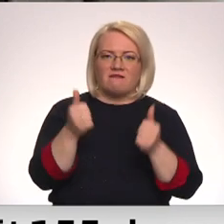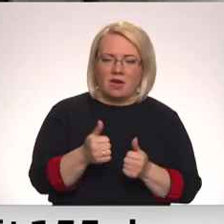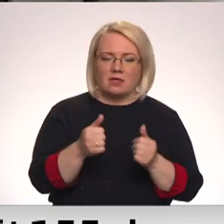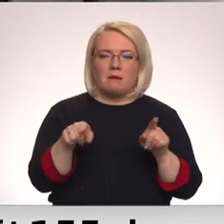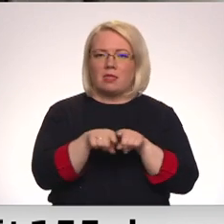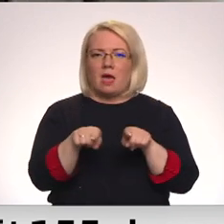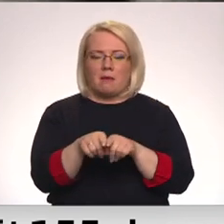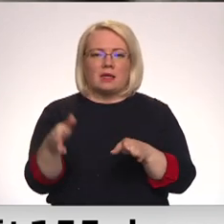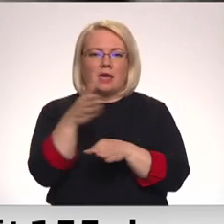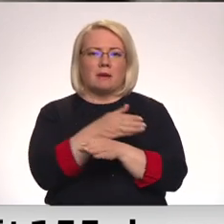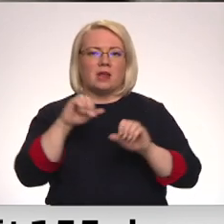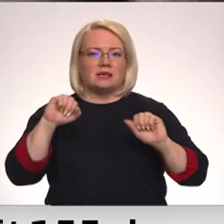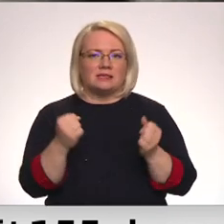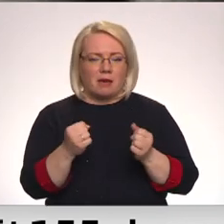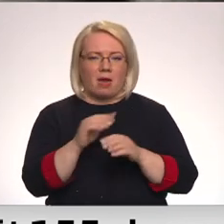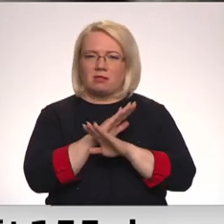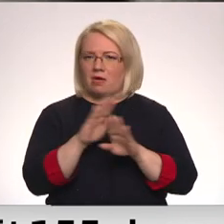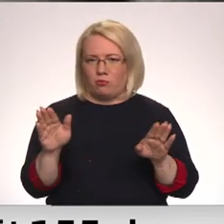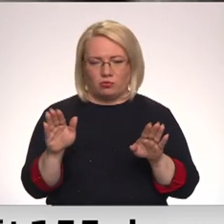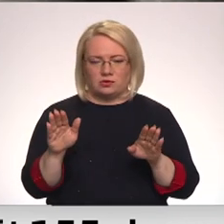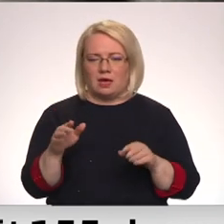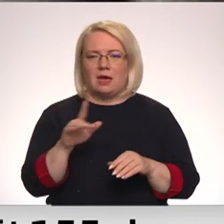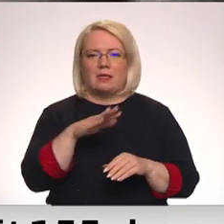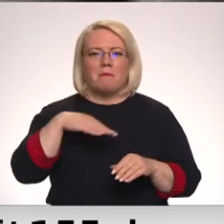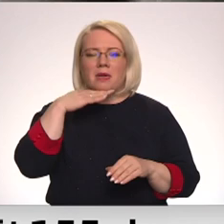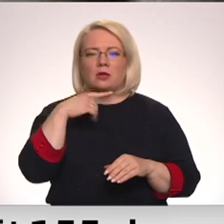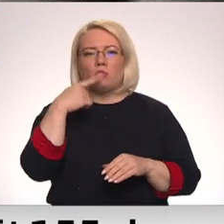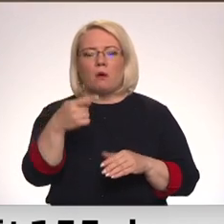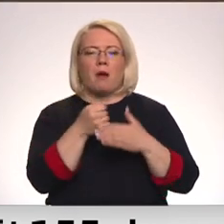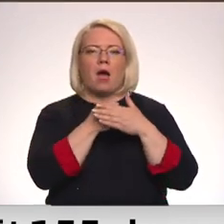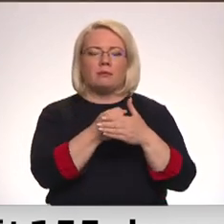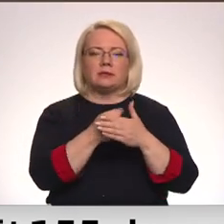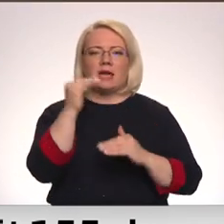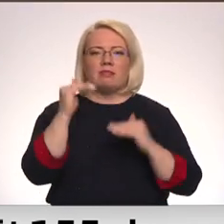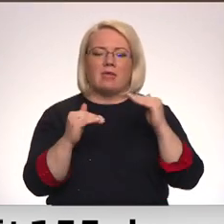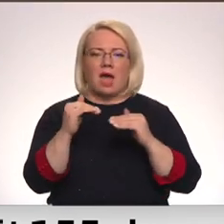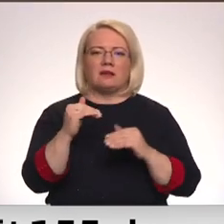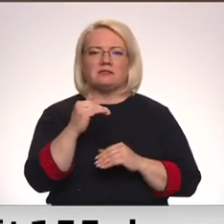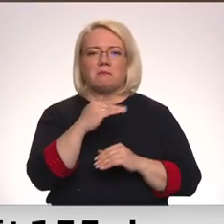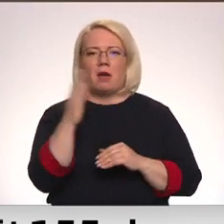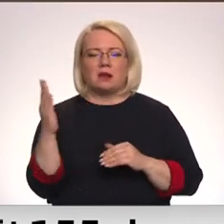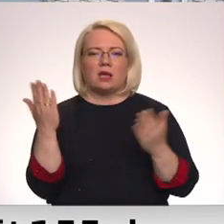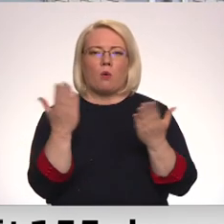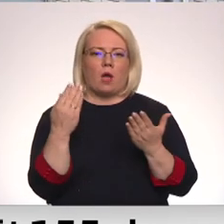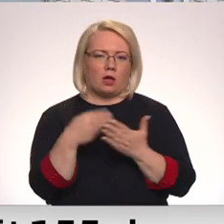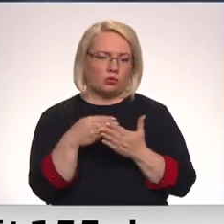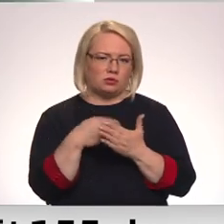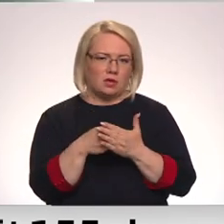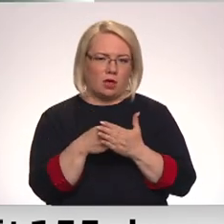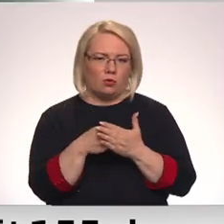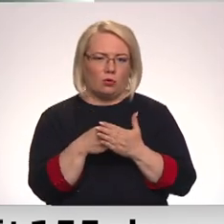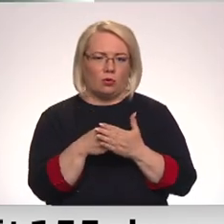iepriekšējā ziemā noteikti nebūšot, nepietiks tikai ar nosacījumu par atbalstu, ja tarifs pārsniec kādu konkrētu cenu. Šāds